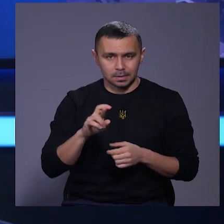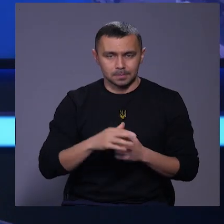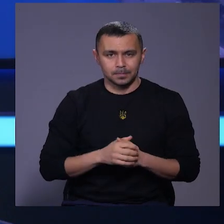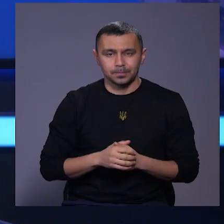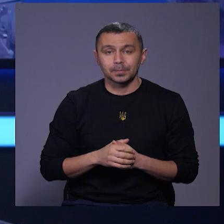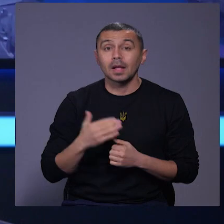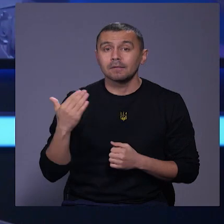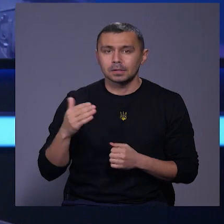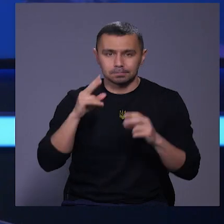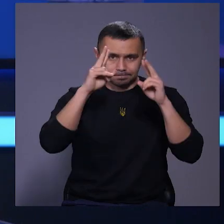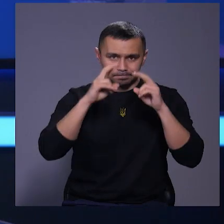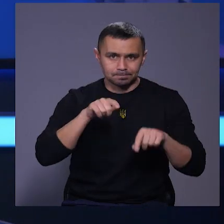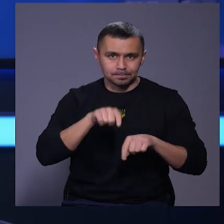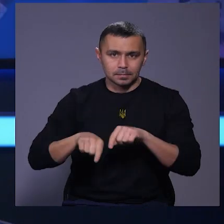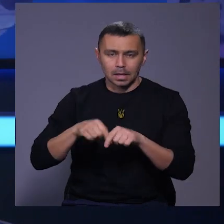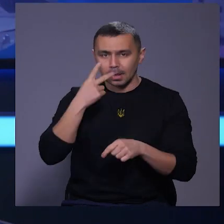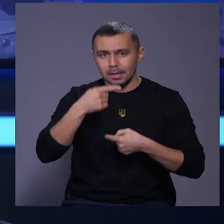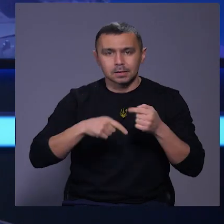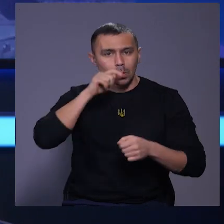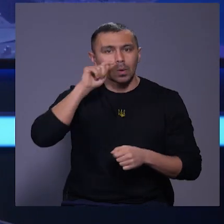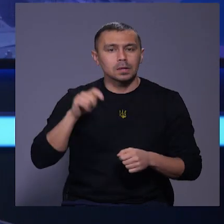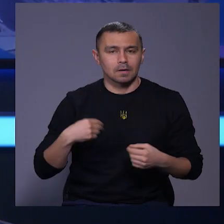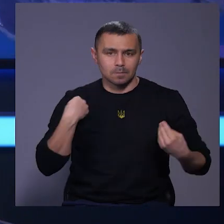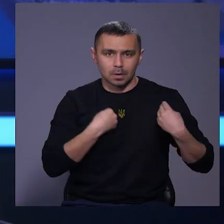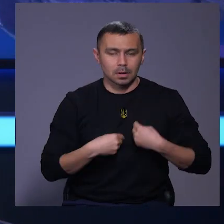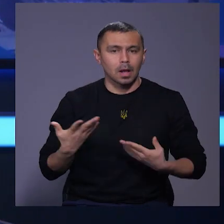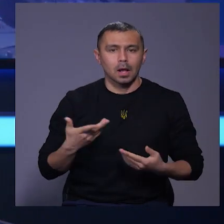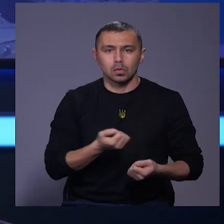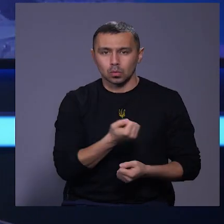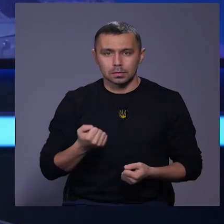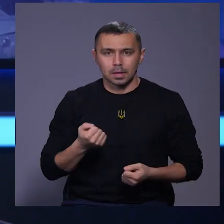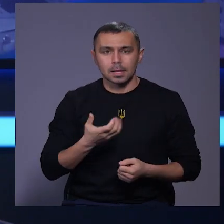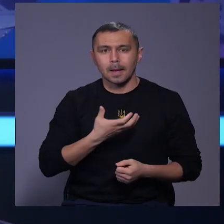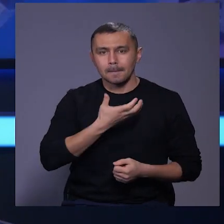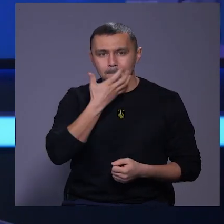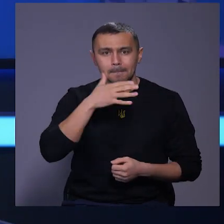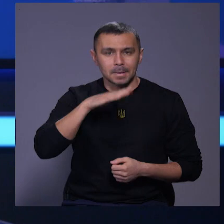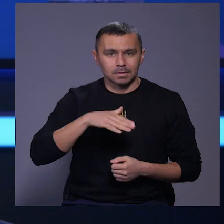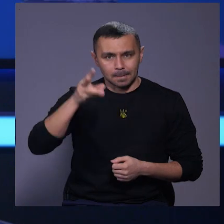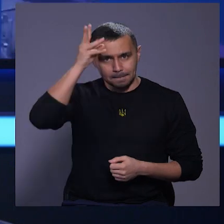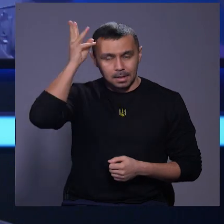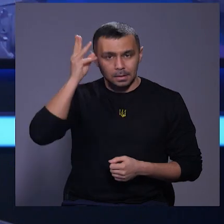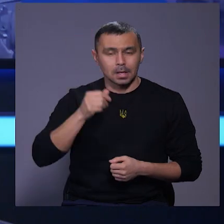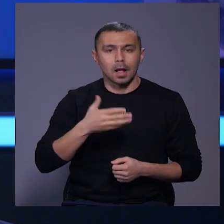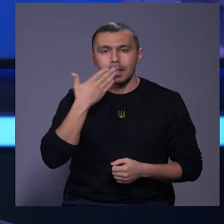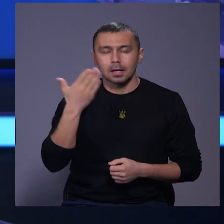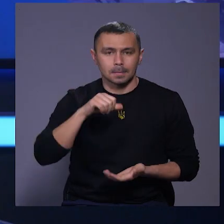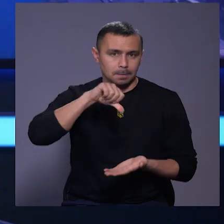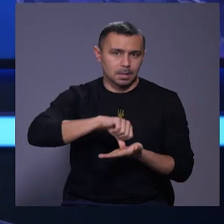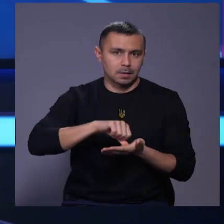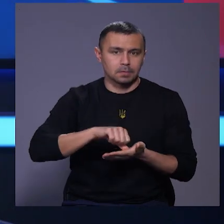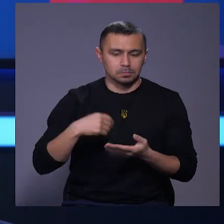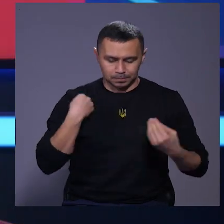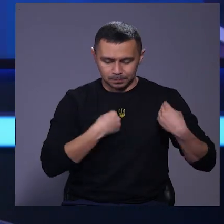Крищук. Він досліджує традиційне українське вбрання, яке носили на півдні Хмельниччини. На лекції представив стрій